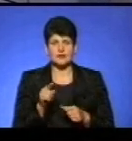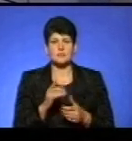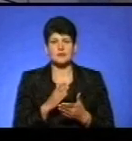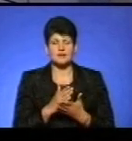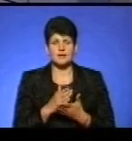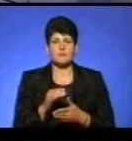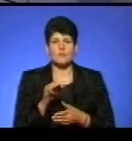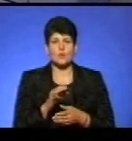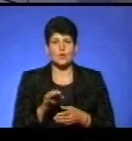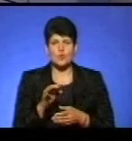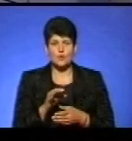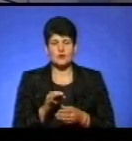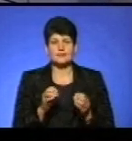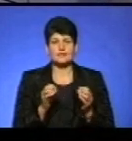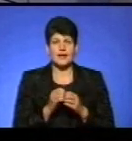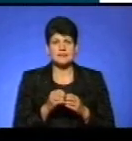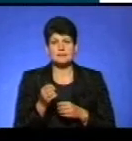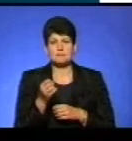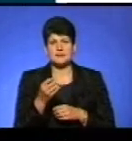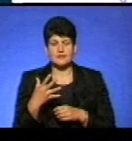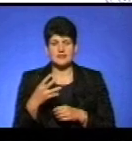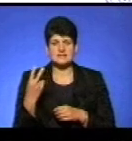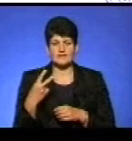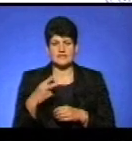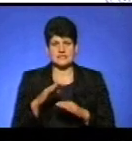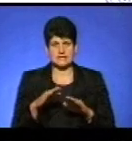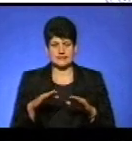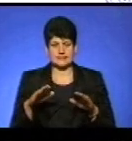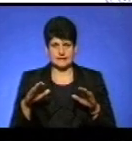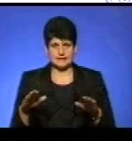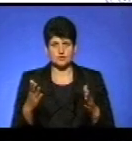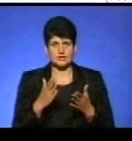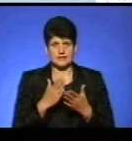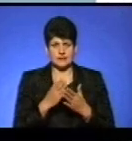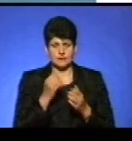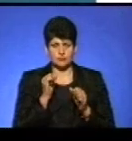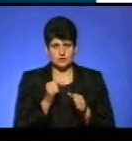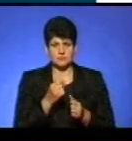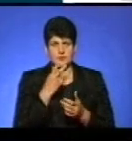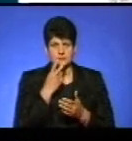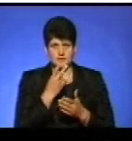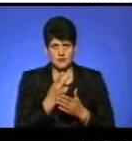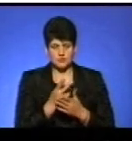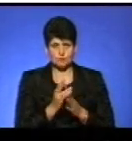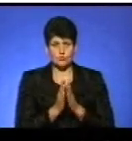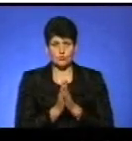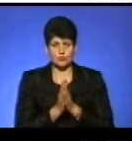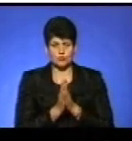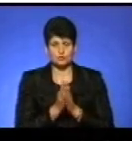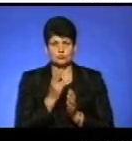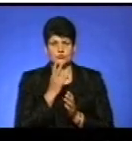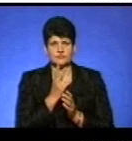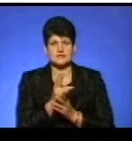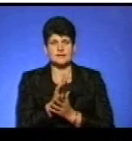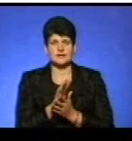10, 15 і 20 дітей. Так, якщо є можливість, зараз ми його якраз бачимо. Прошу подивитися